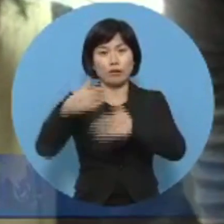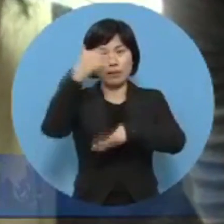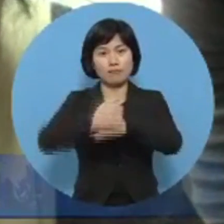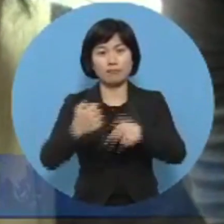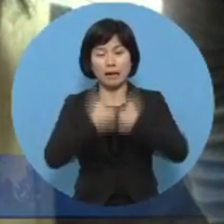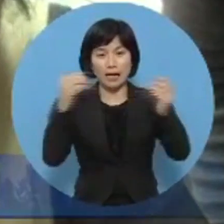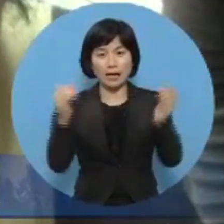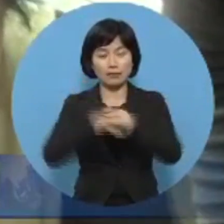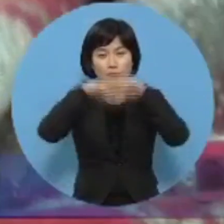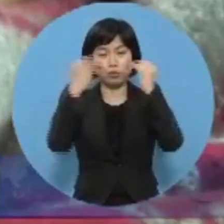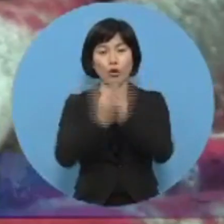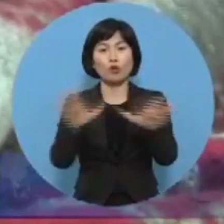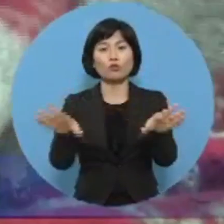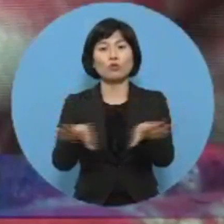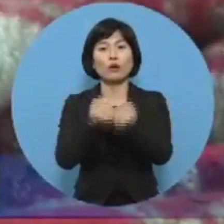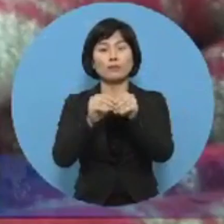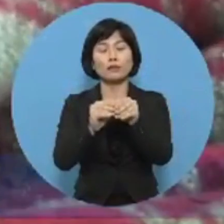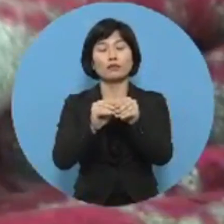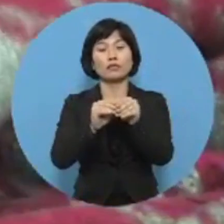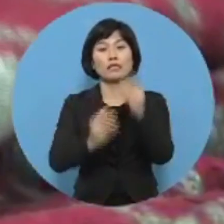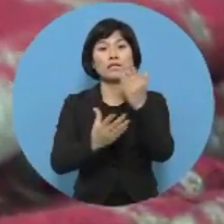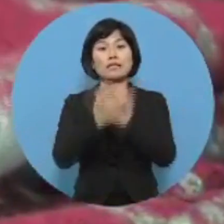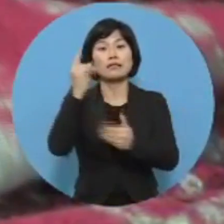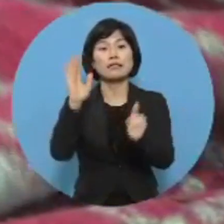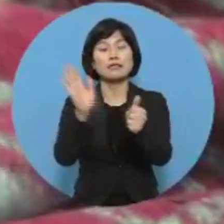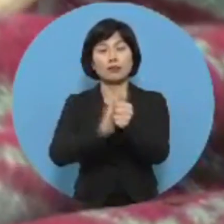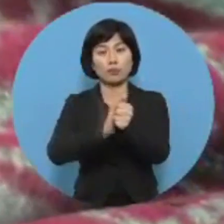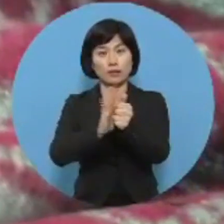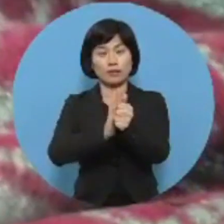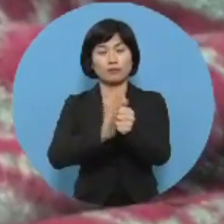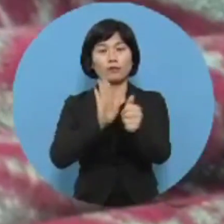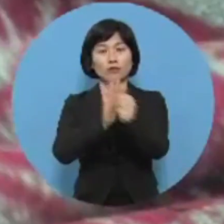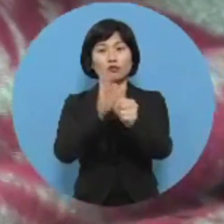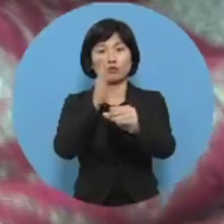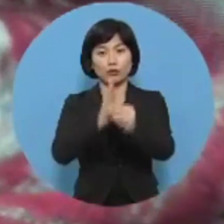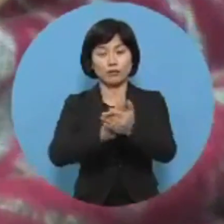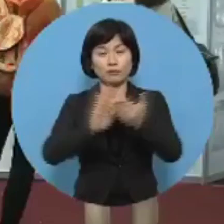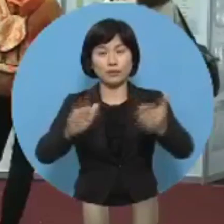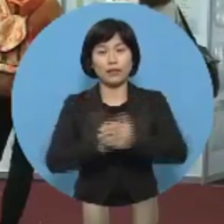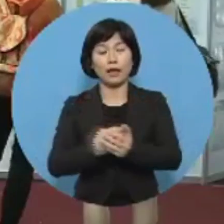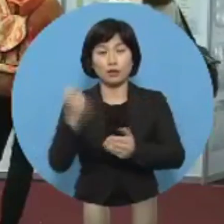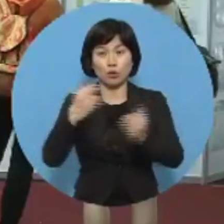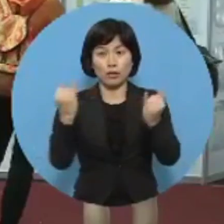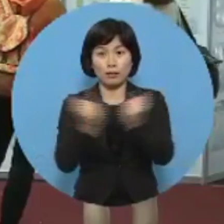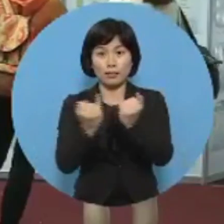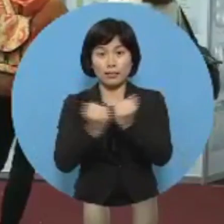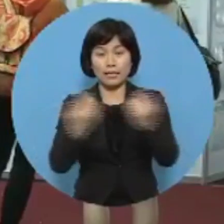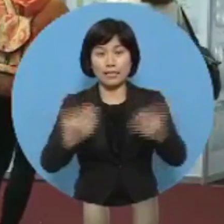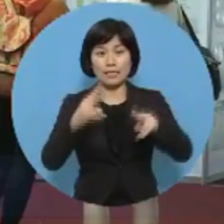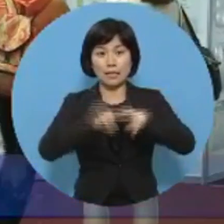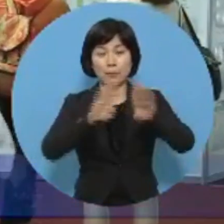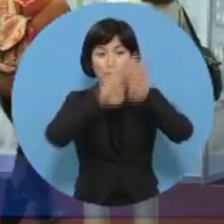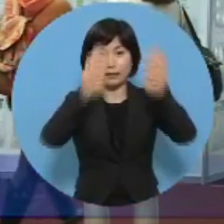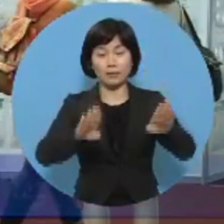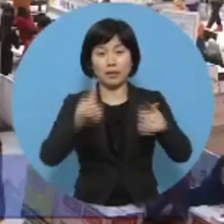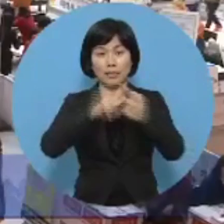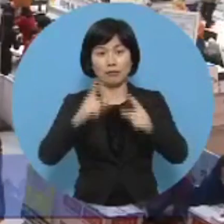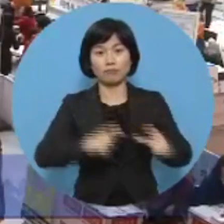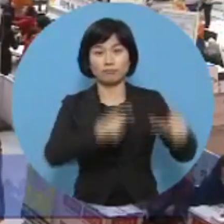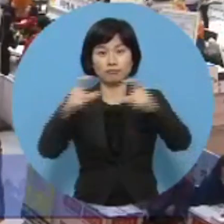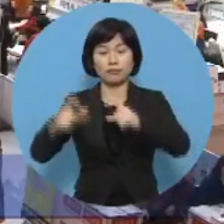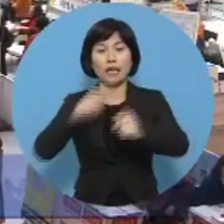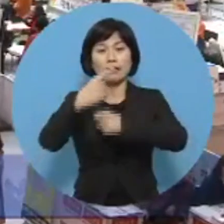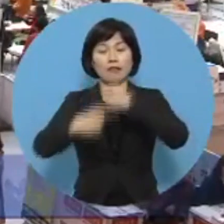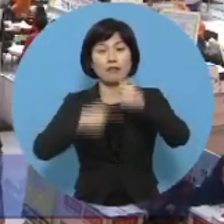취업 지원 서비스를 원스톱으로 제공하고 있습니다. 또한 여성 일자리 박람회를 권역별로 연간